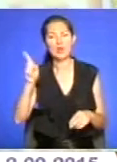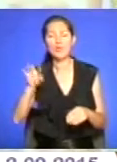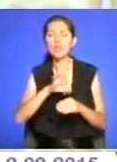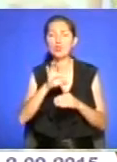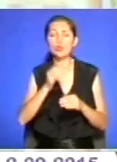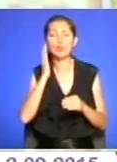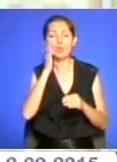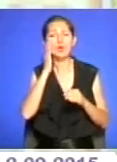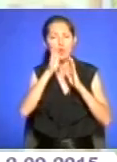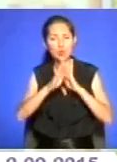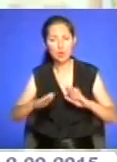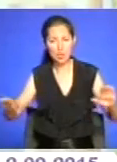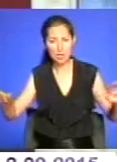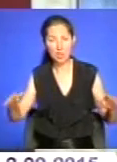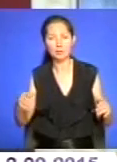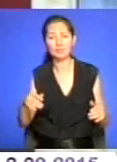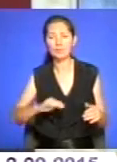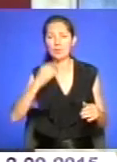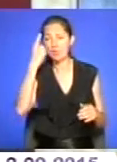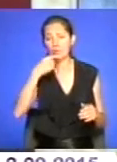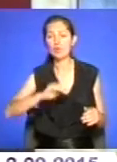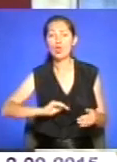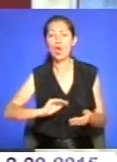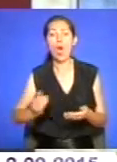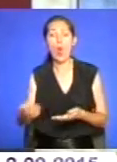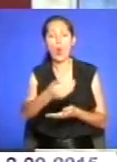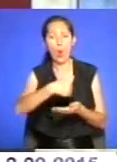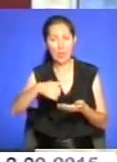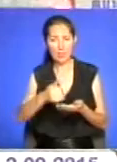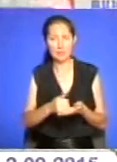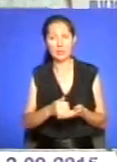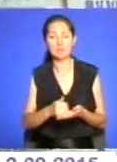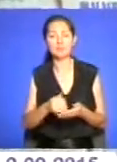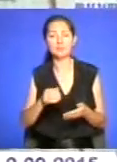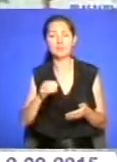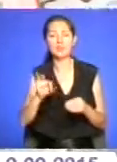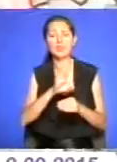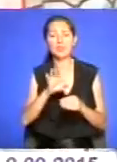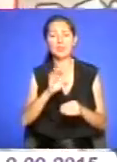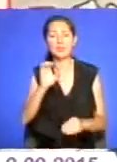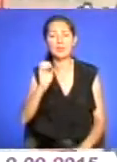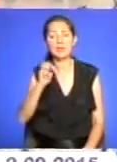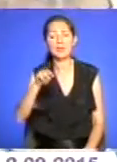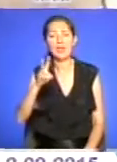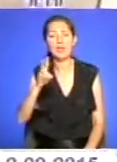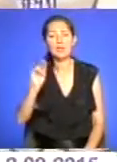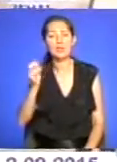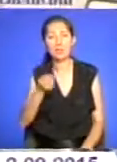рушники із приватної колекції Теребовлянської вишивальниці Надії Семців, які експонуються вперше.